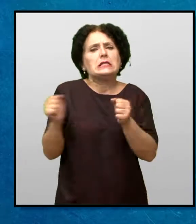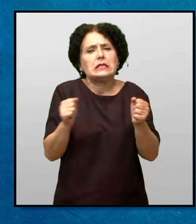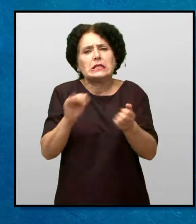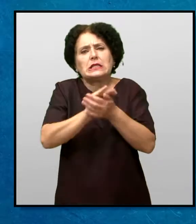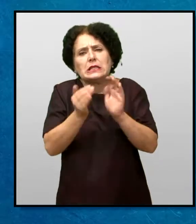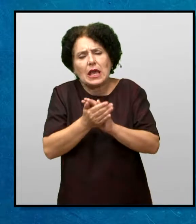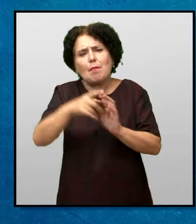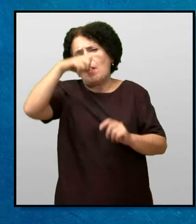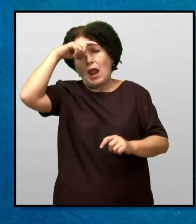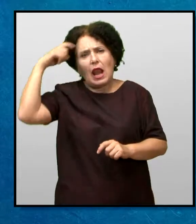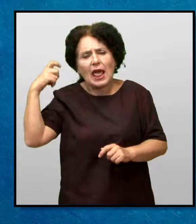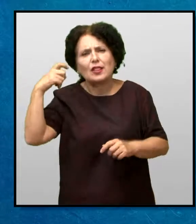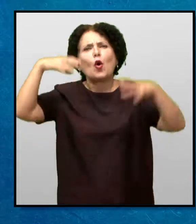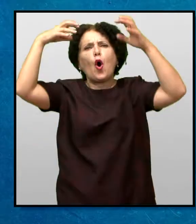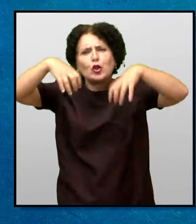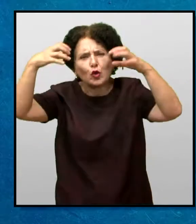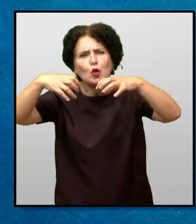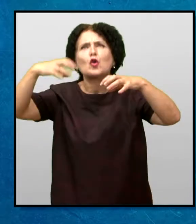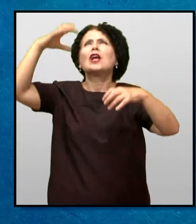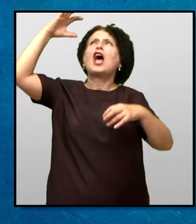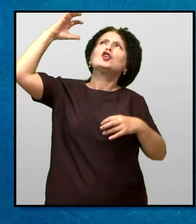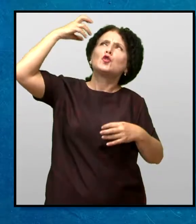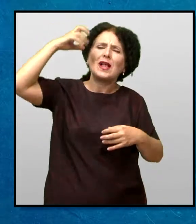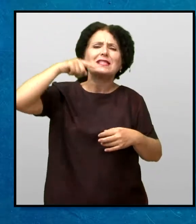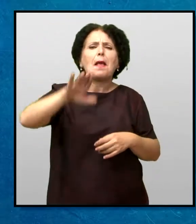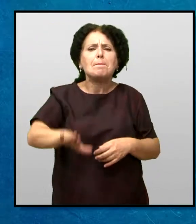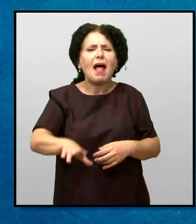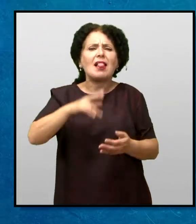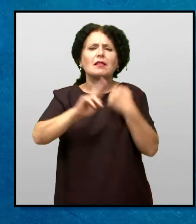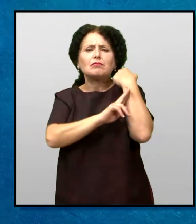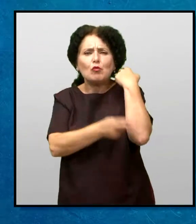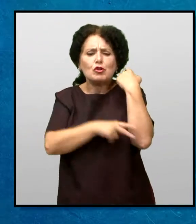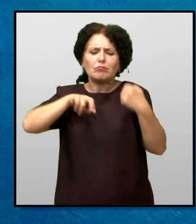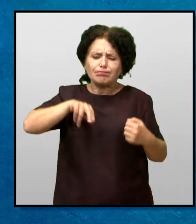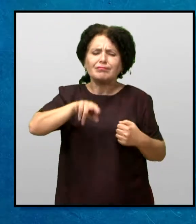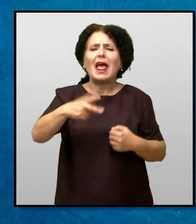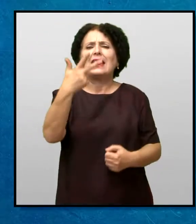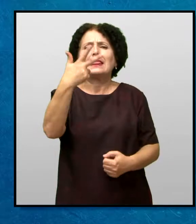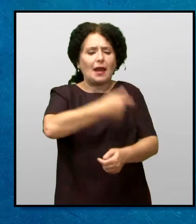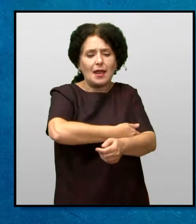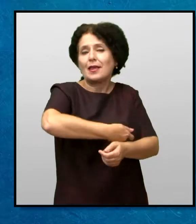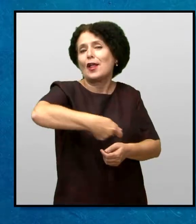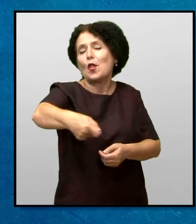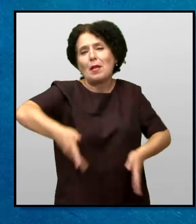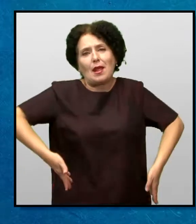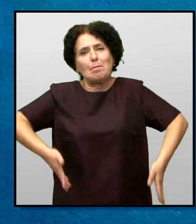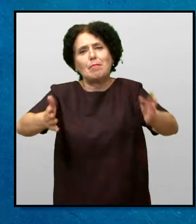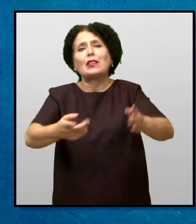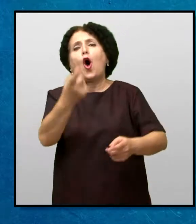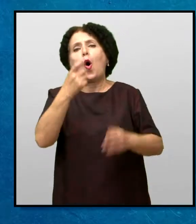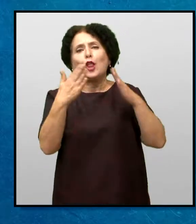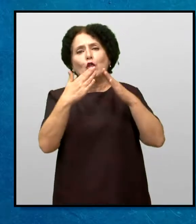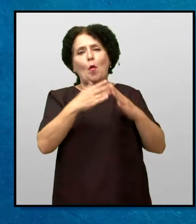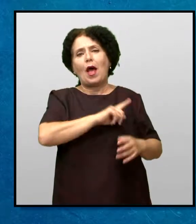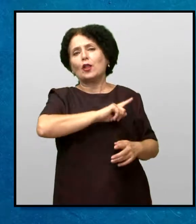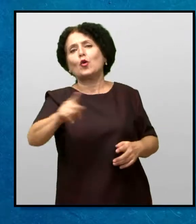и лете По дожд и сонце Таа пешачеше по три километри До и три километри Од